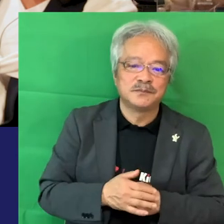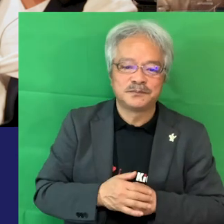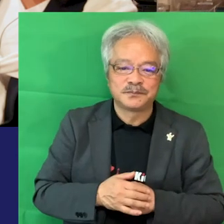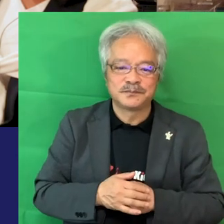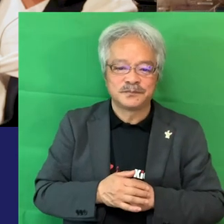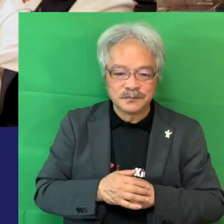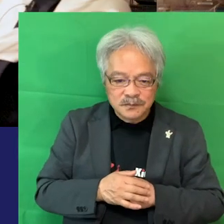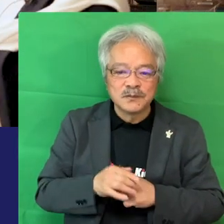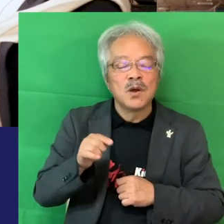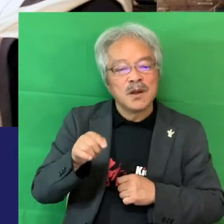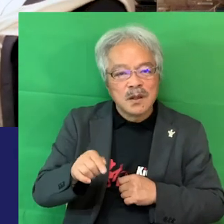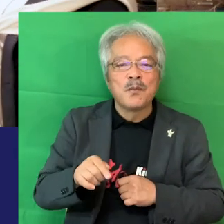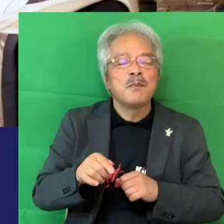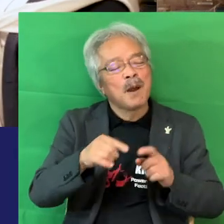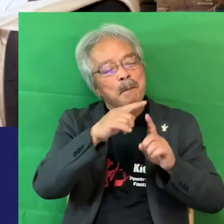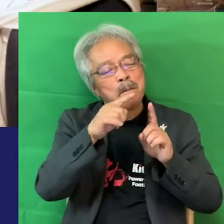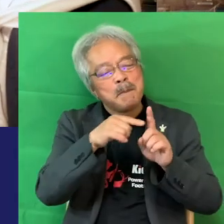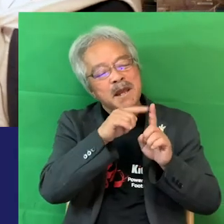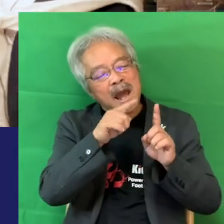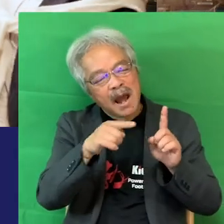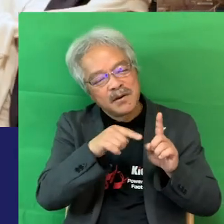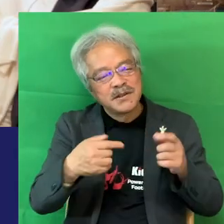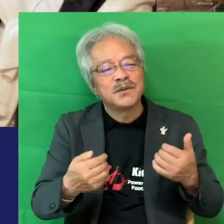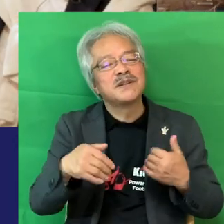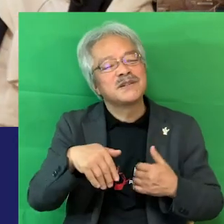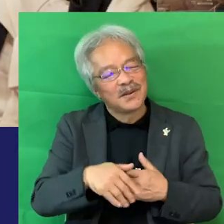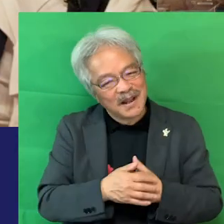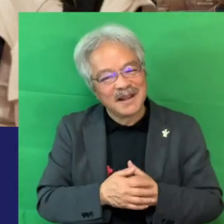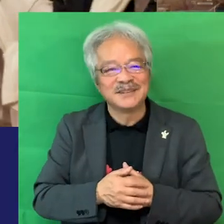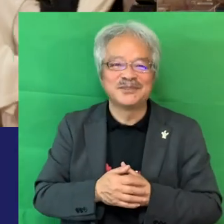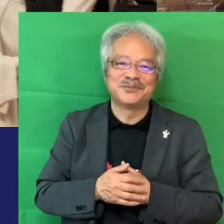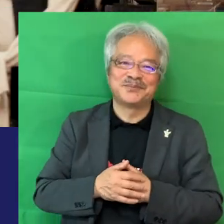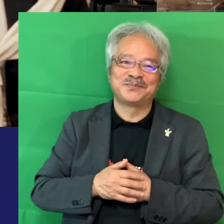ですよってのもPR必要だね非常に必要だな